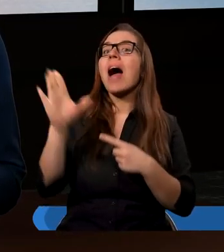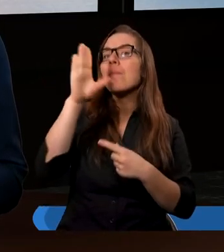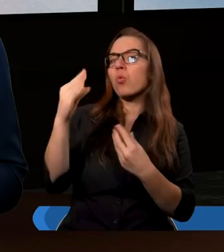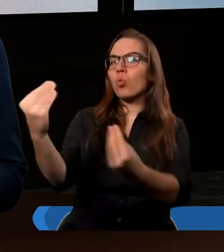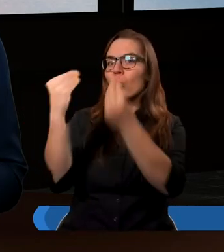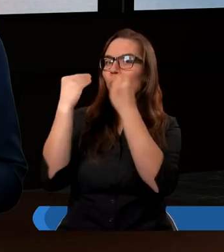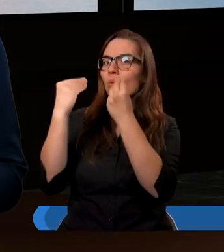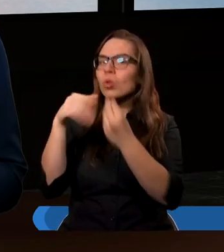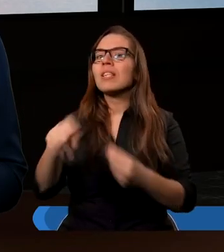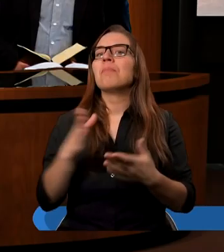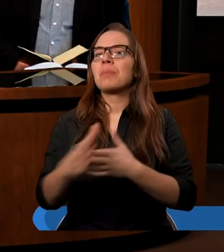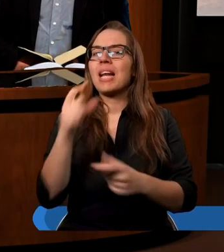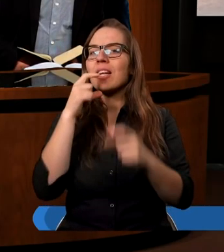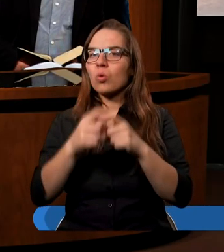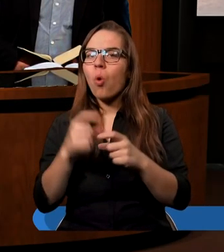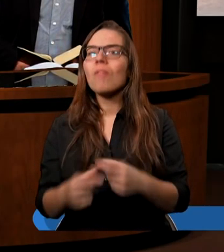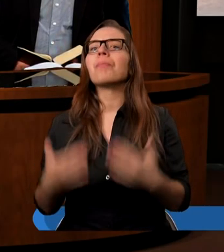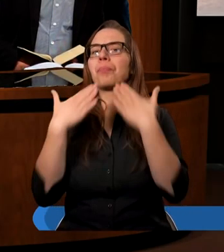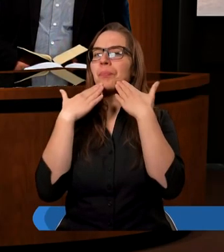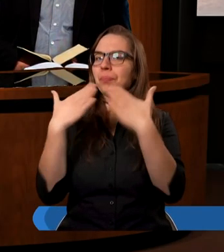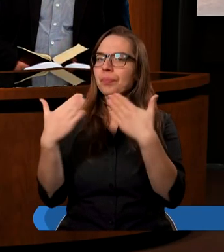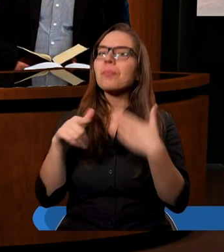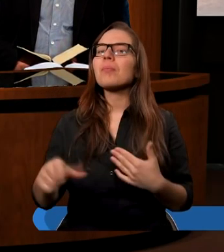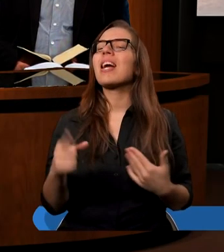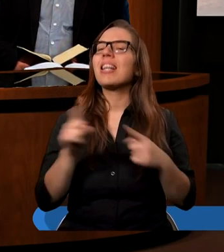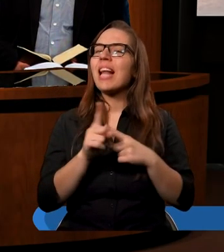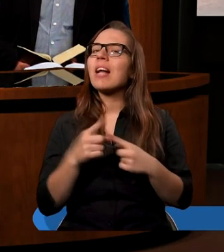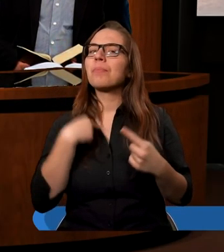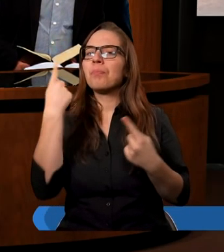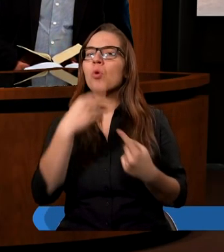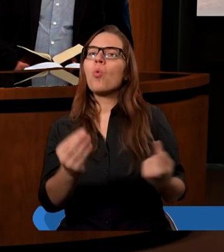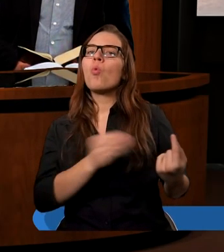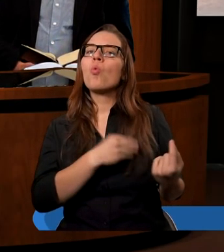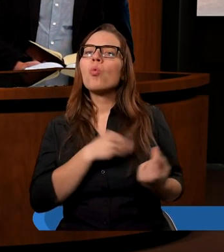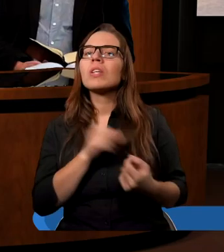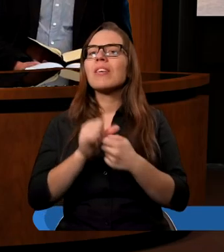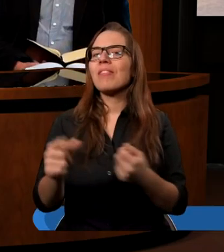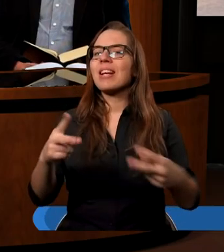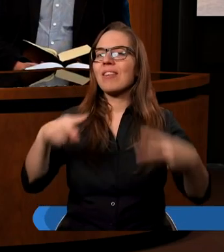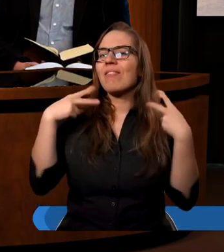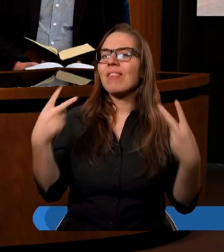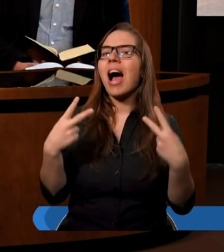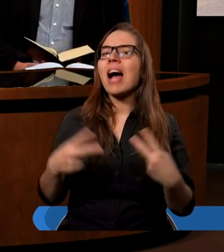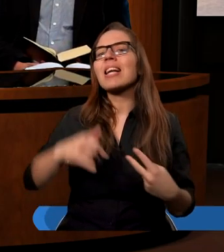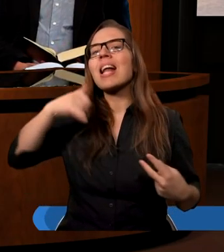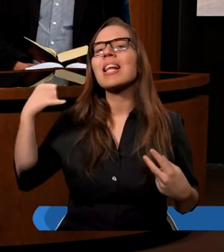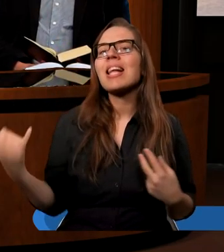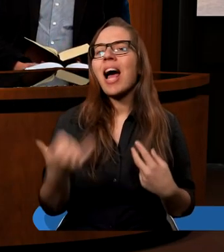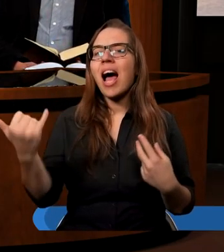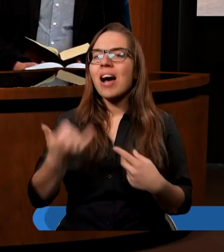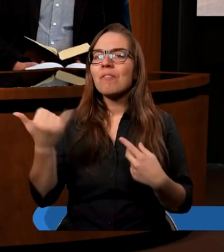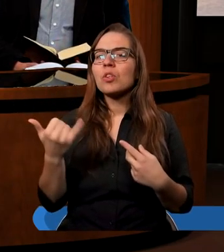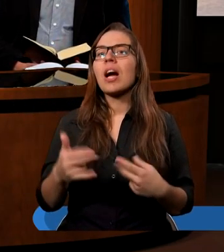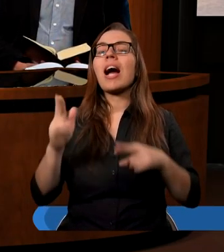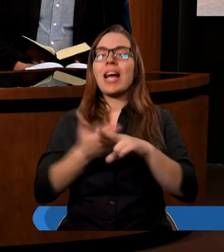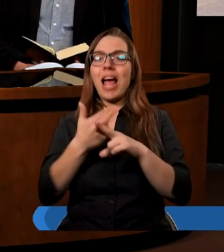Bóg w swoim słowie. Dziękuję. Myślę, że uczciwość jest ważna zawsze. To znaczy i wtedy,